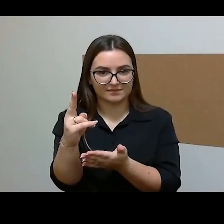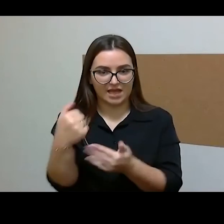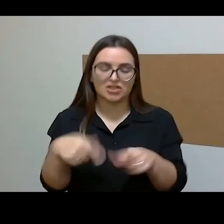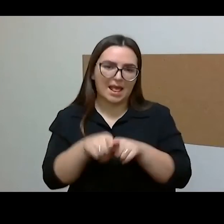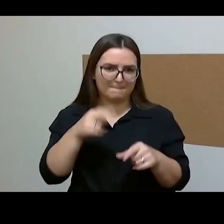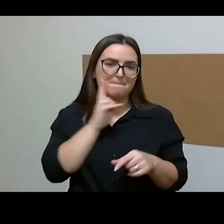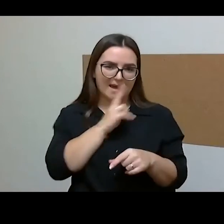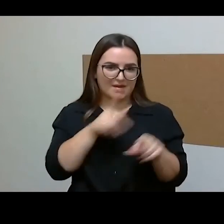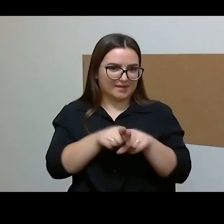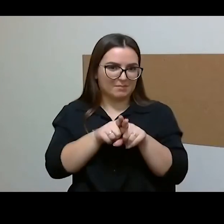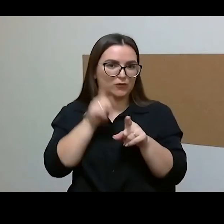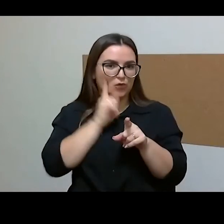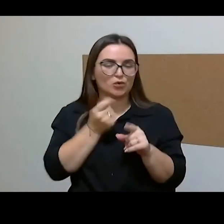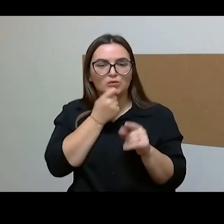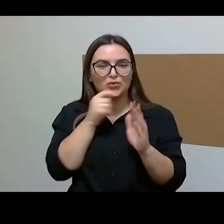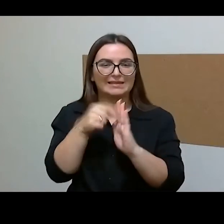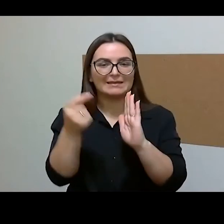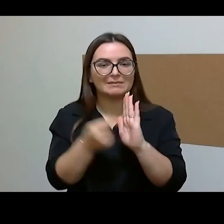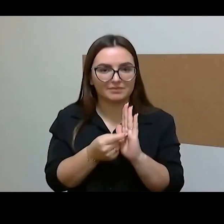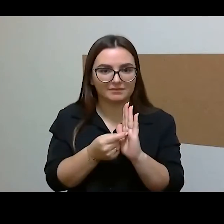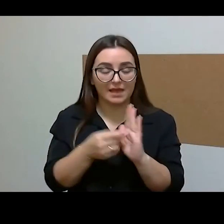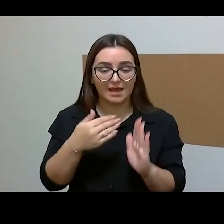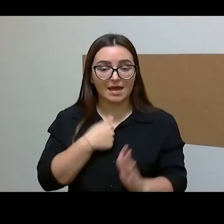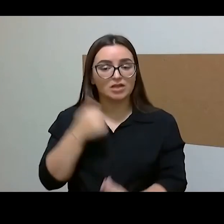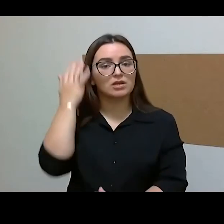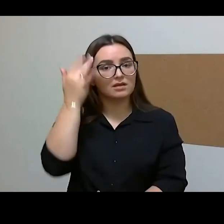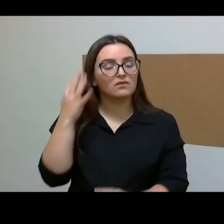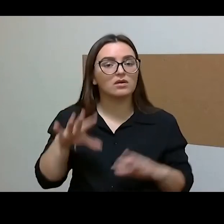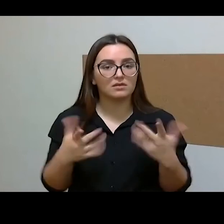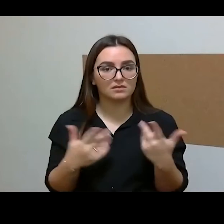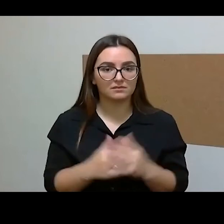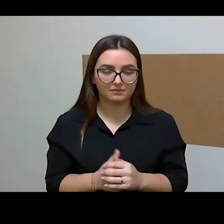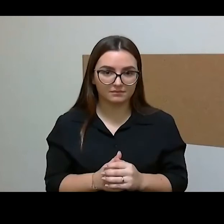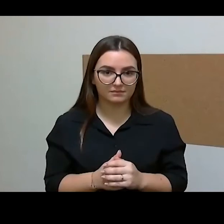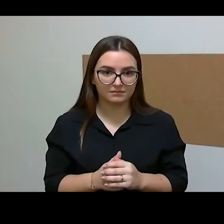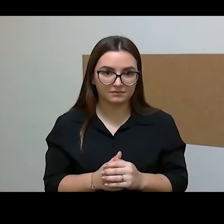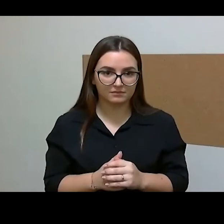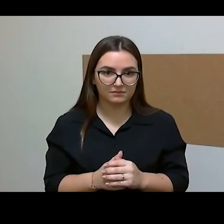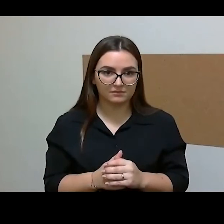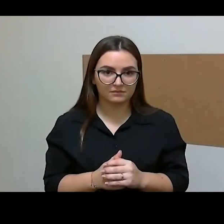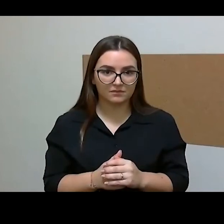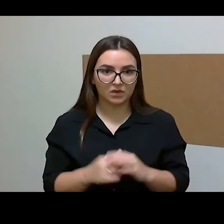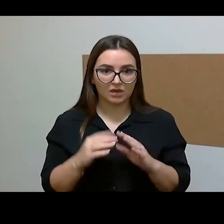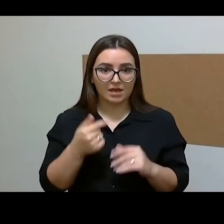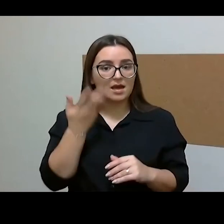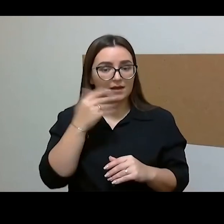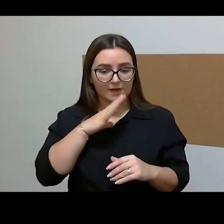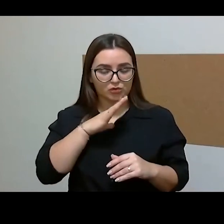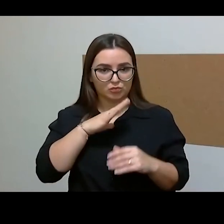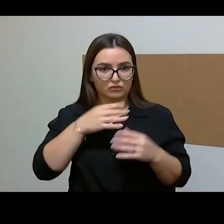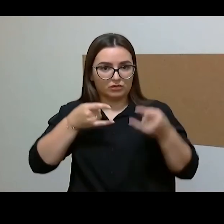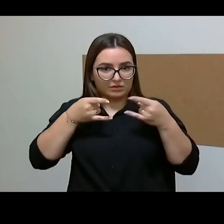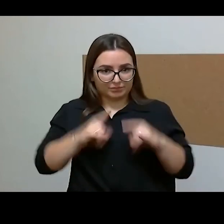klausimas tada paprasčiau nuskambės. Man atrodo, kad kai aš susilaukėjau sunaus,